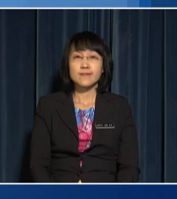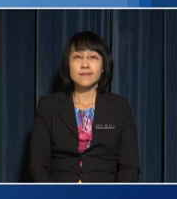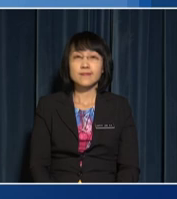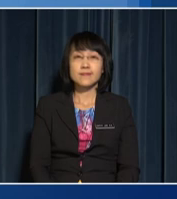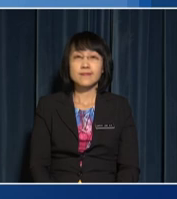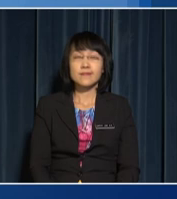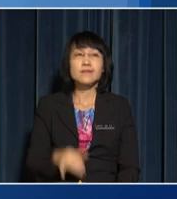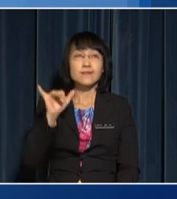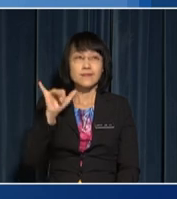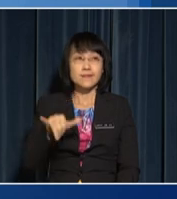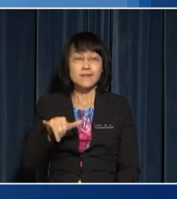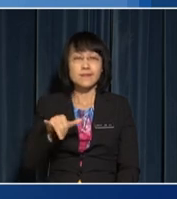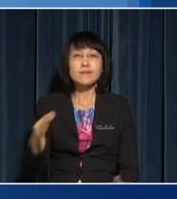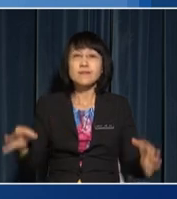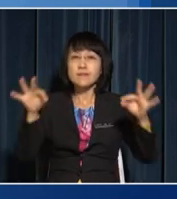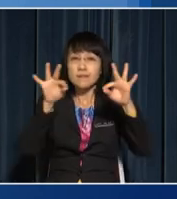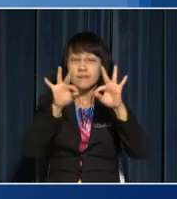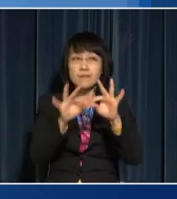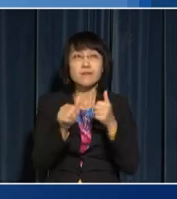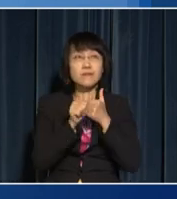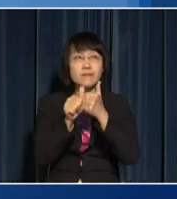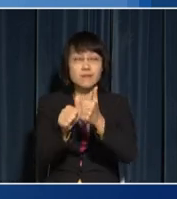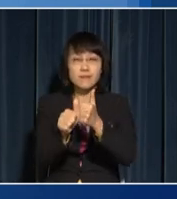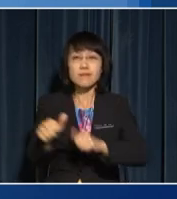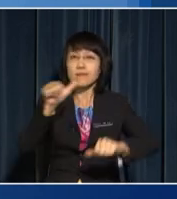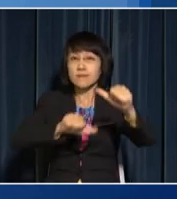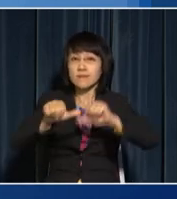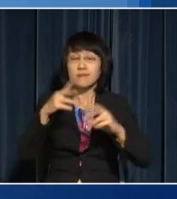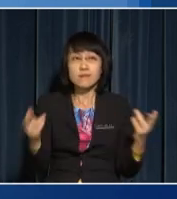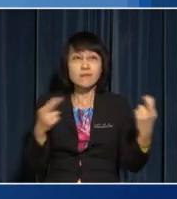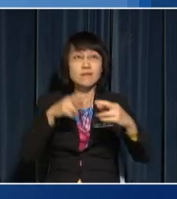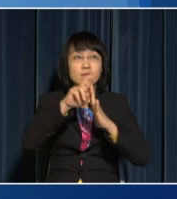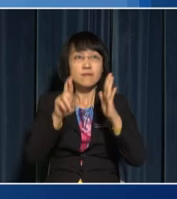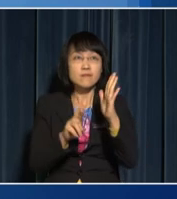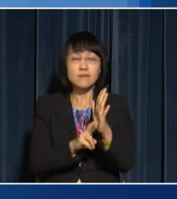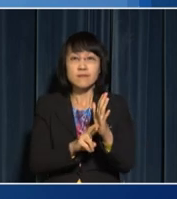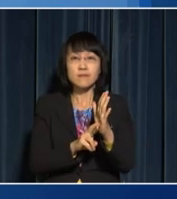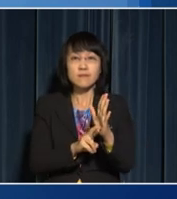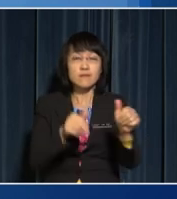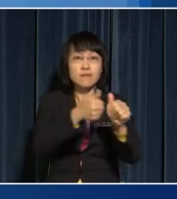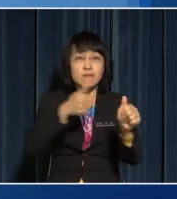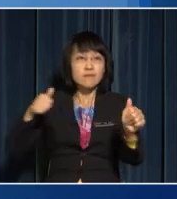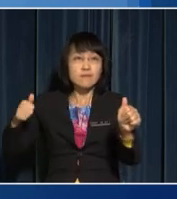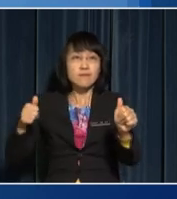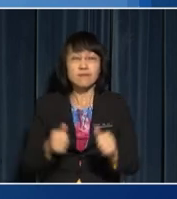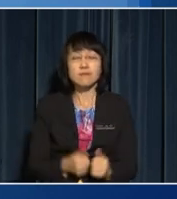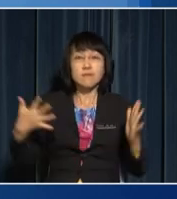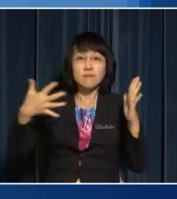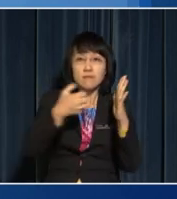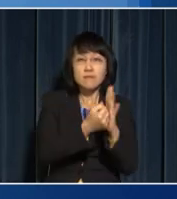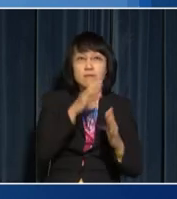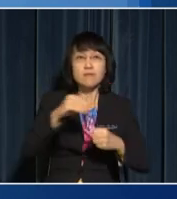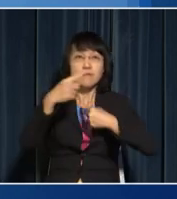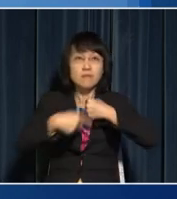Yes, the importance of adhering to science room rules Is to avoid accidents